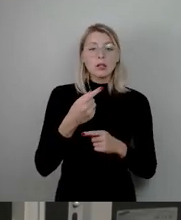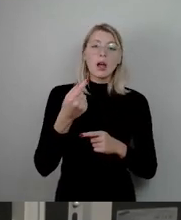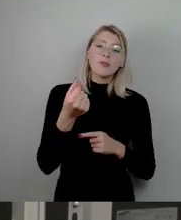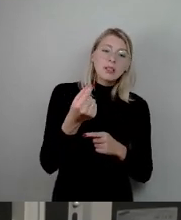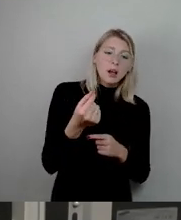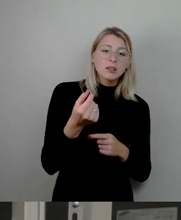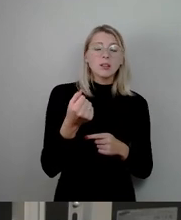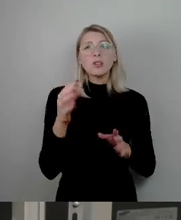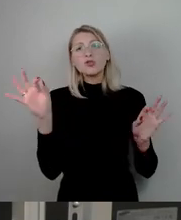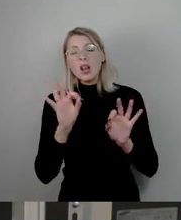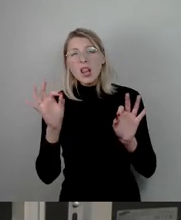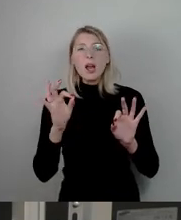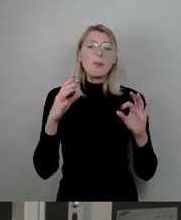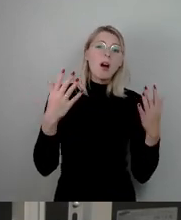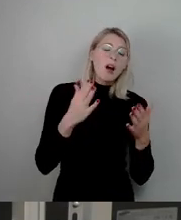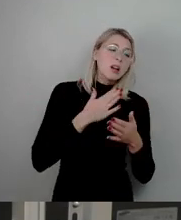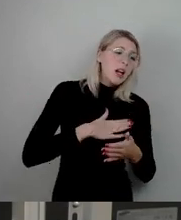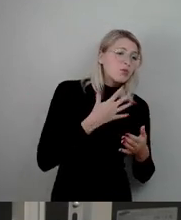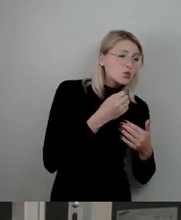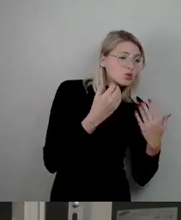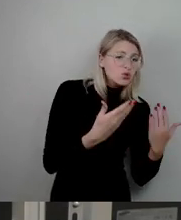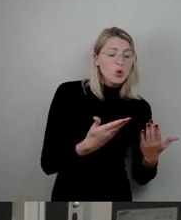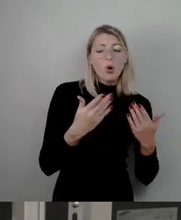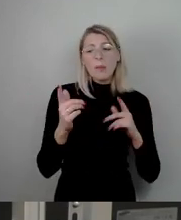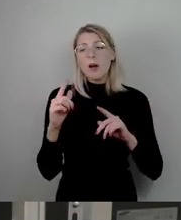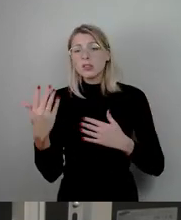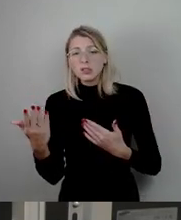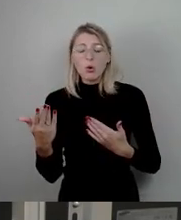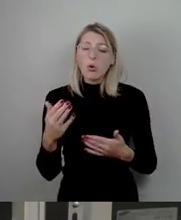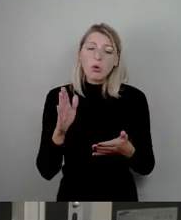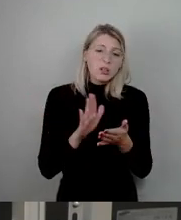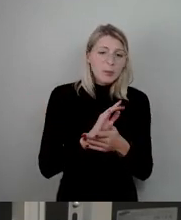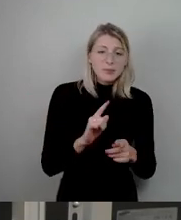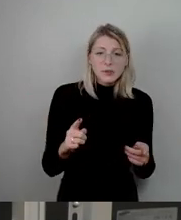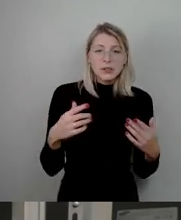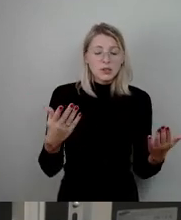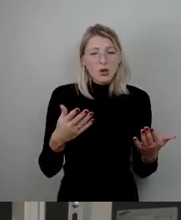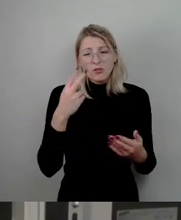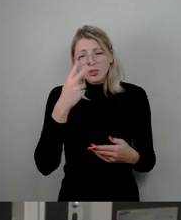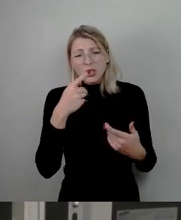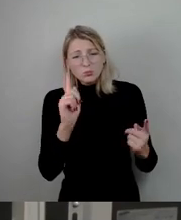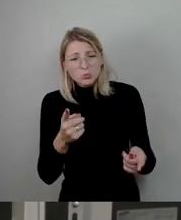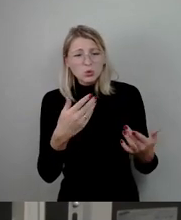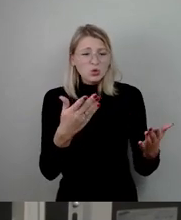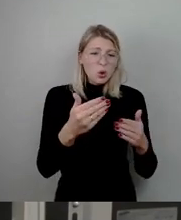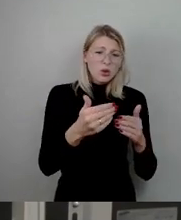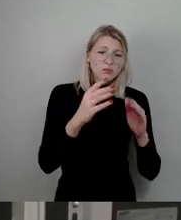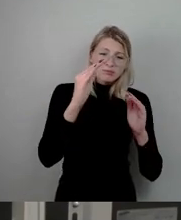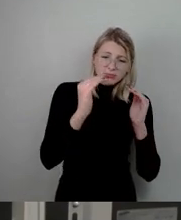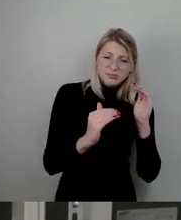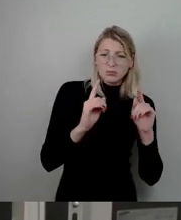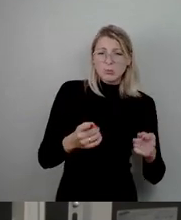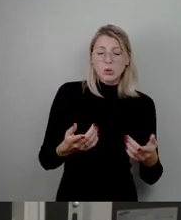Ja, wir würden ja so gerne schwimmen, aber es geht leider nicht. Ja, man muss verstehen, ja, wir müssen das kürzen. Aber komischerweise,